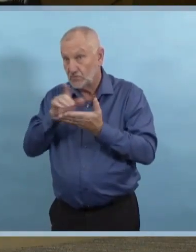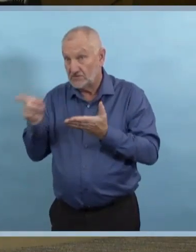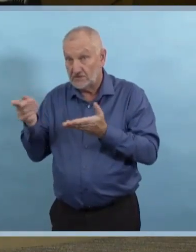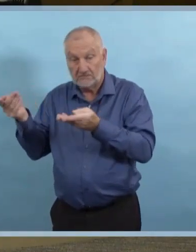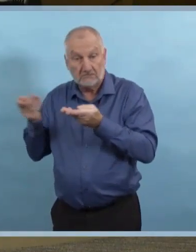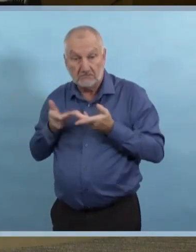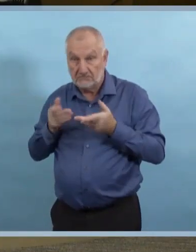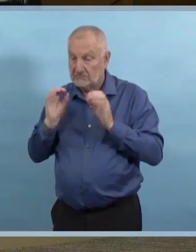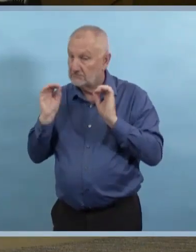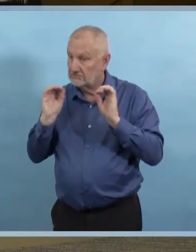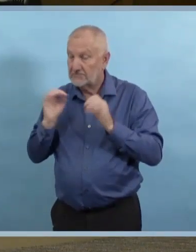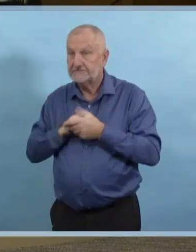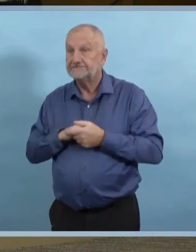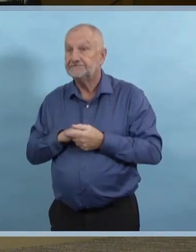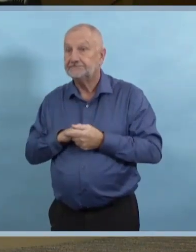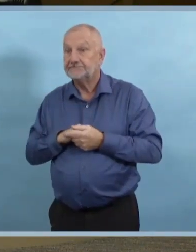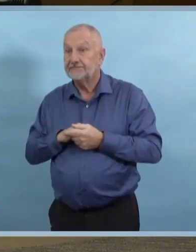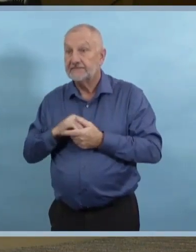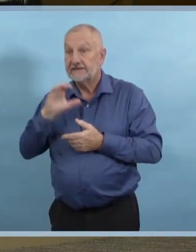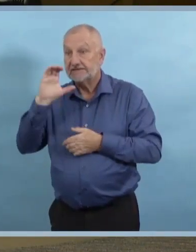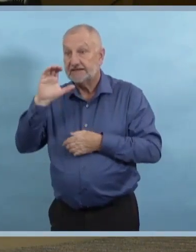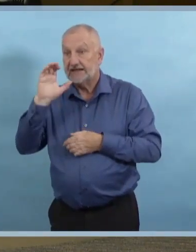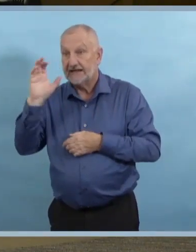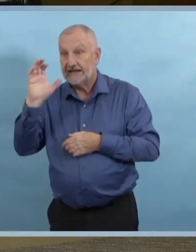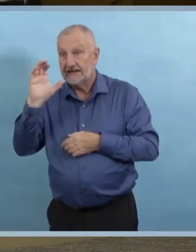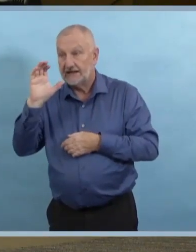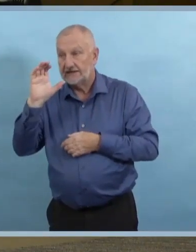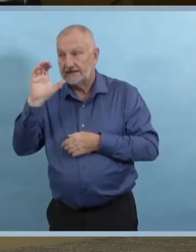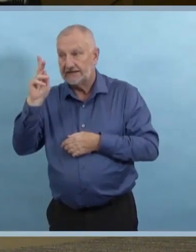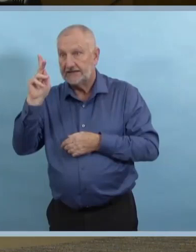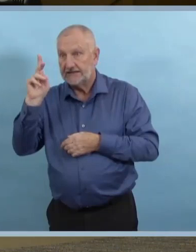Bonjour à vous deux et je vais laisser la question ouverte.